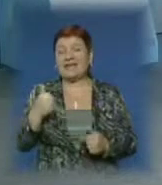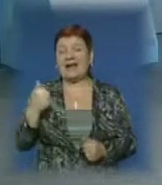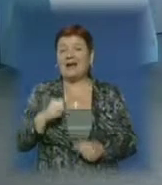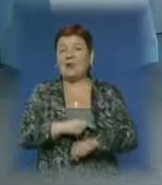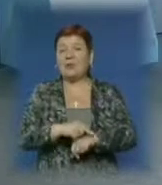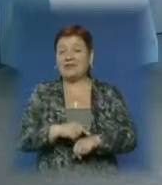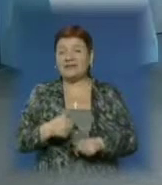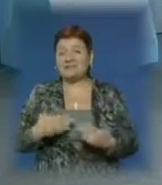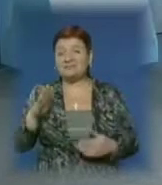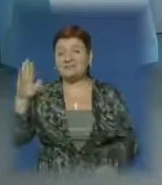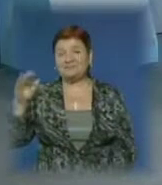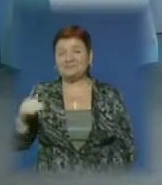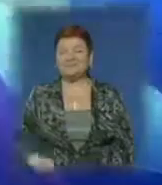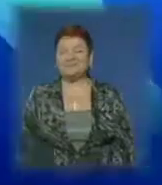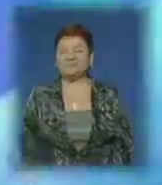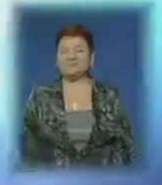в ефірі.